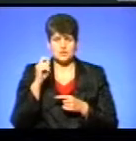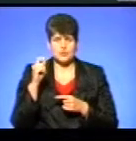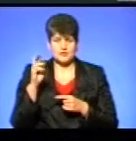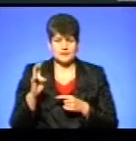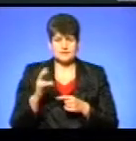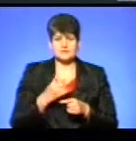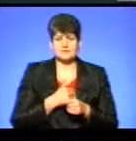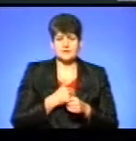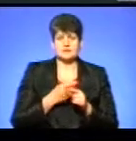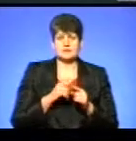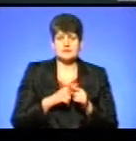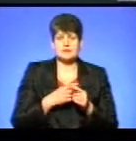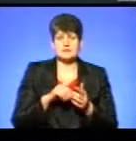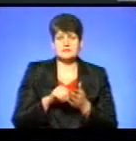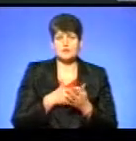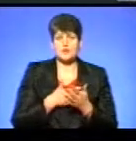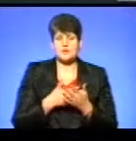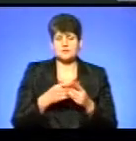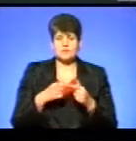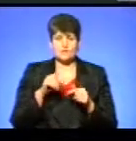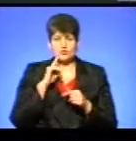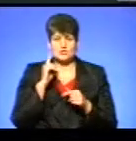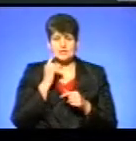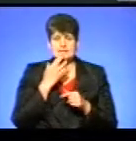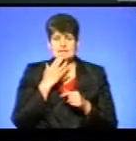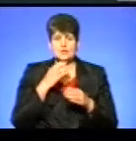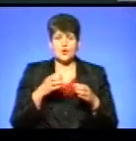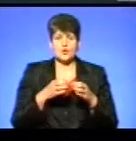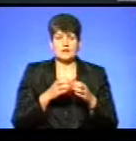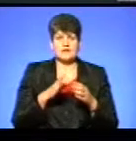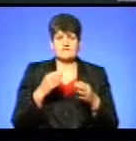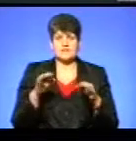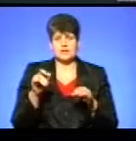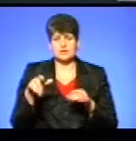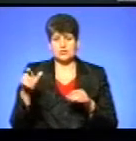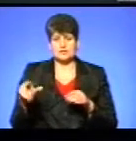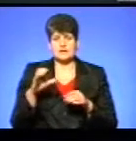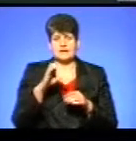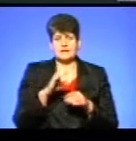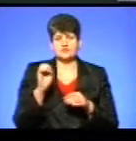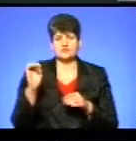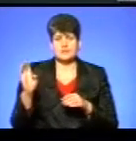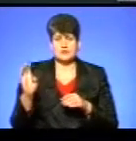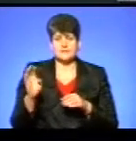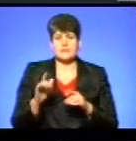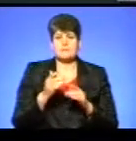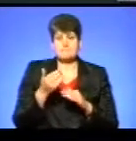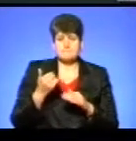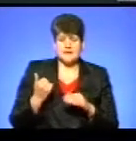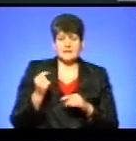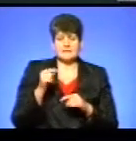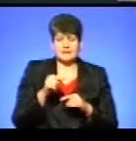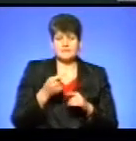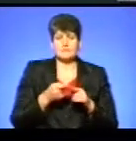звернення представники громадських організацій «Молодіжний націоналістичний конгрес», «Вільні люди» та «С-14». Перед тим представники цих